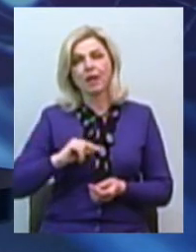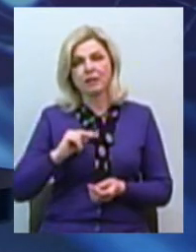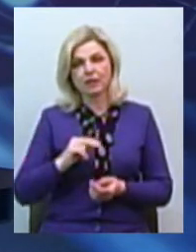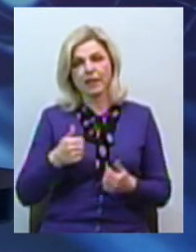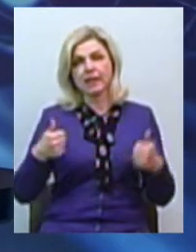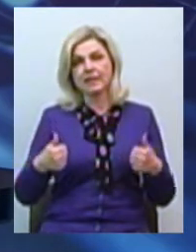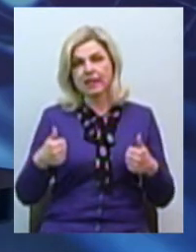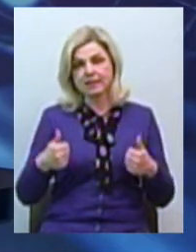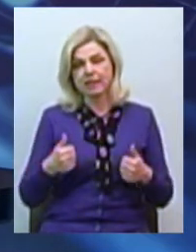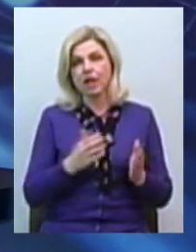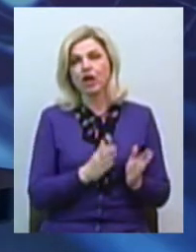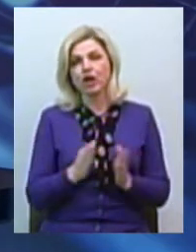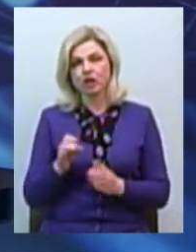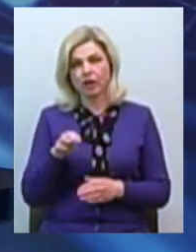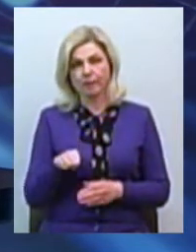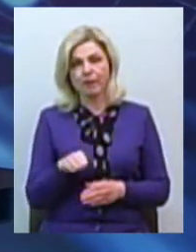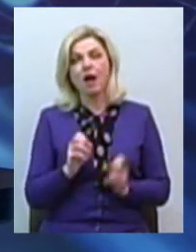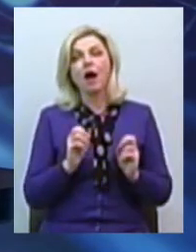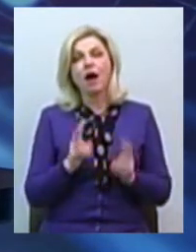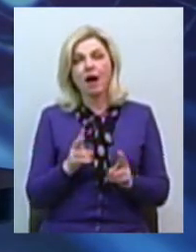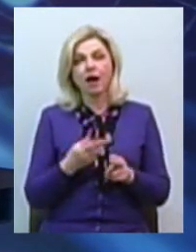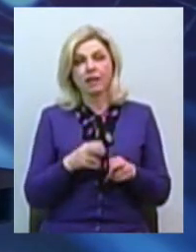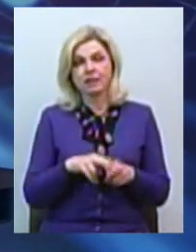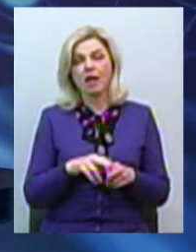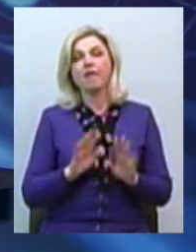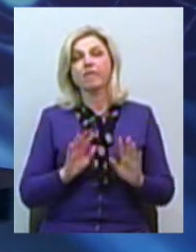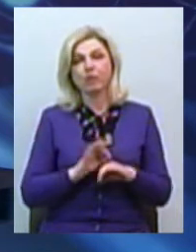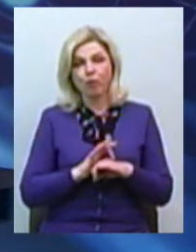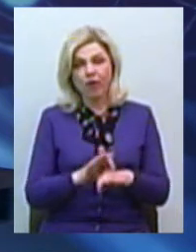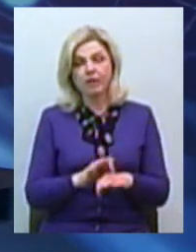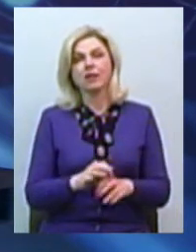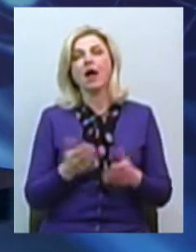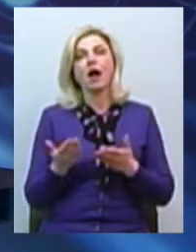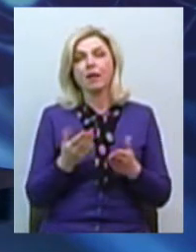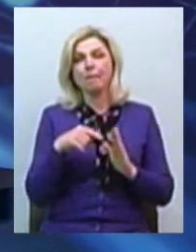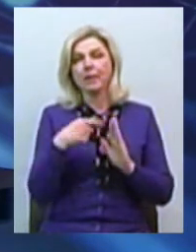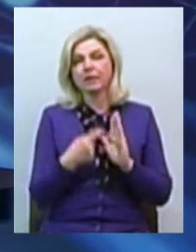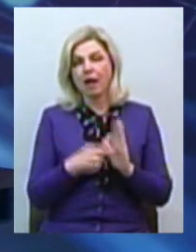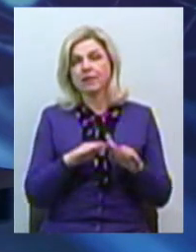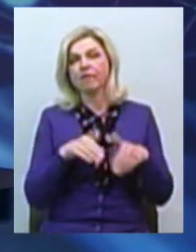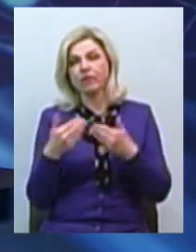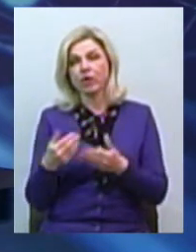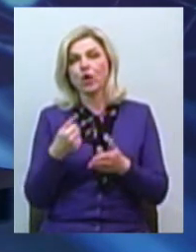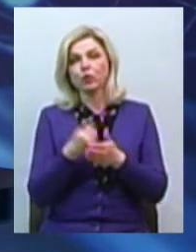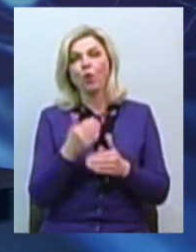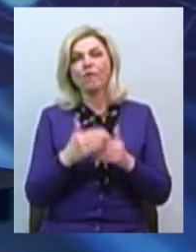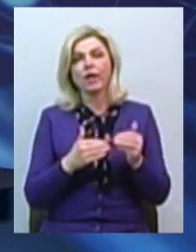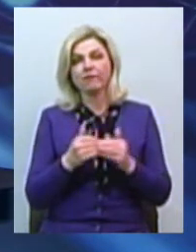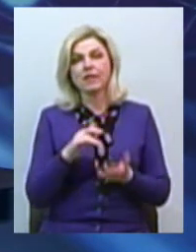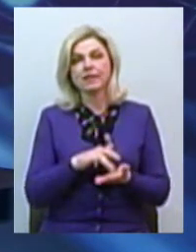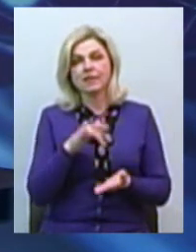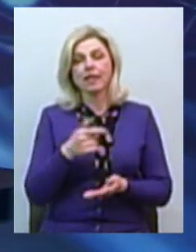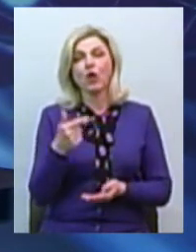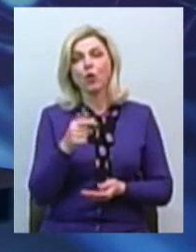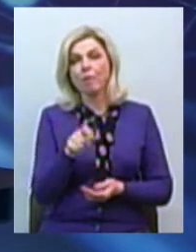в дистанційному режимі. Як саме це відбувається, з якими питаннями звертаються до фахівців Центру громадяни